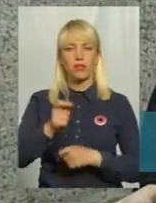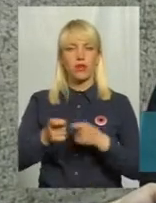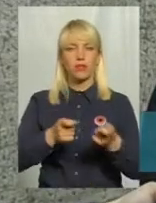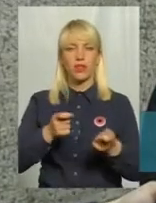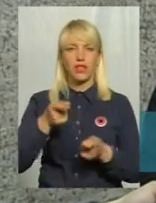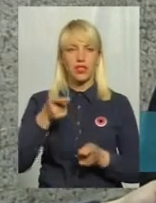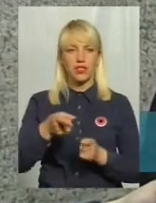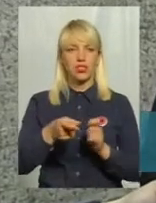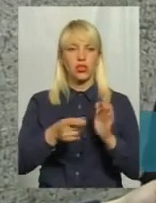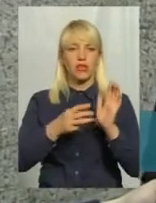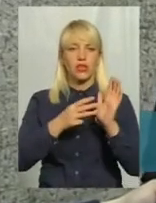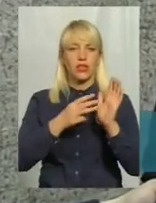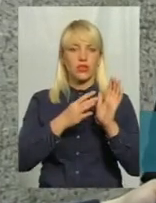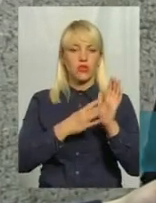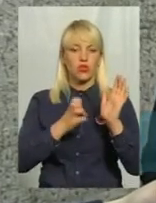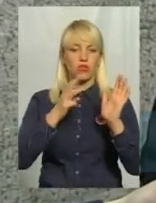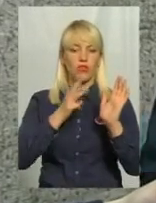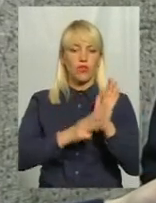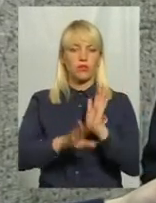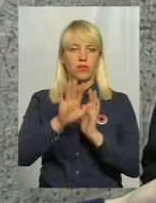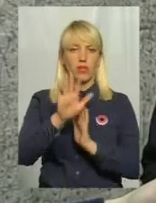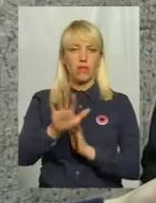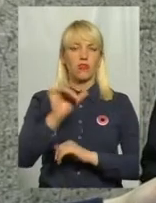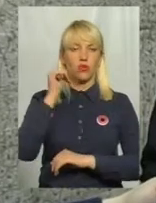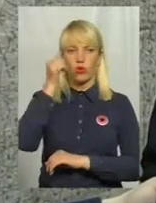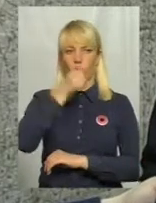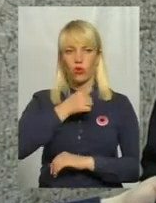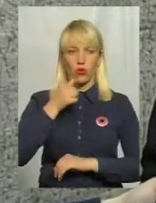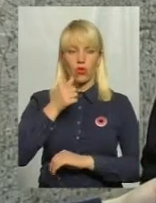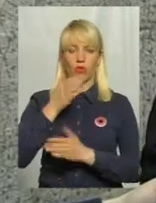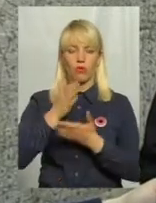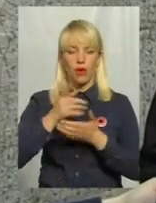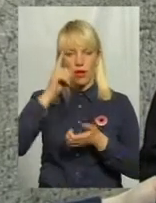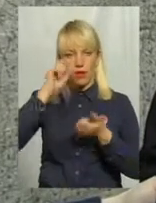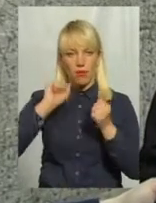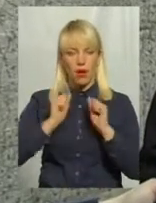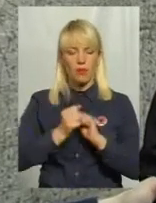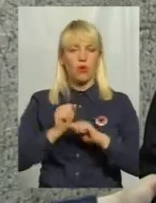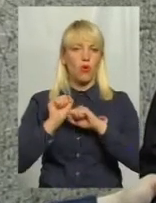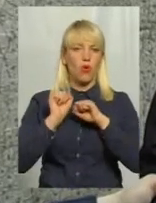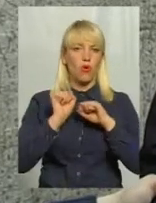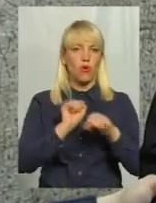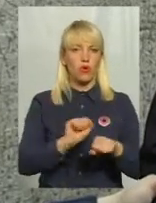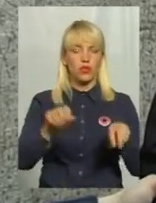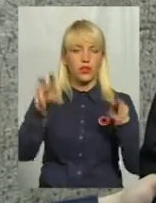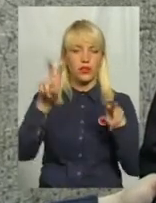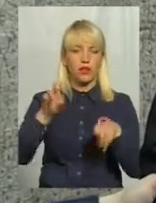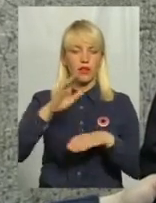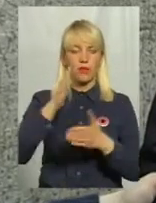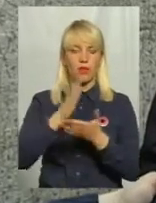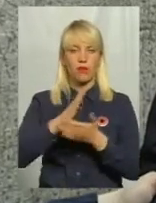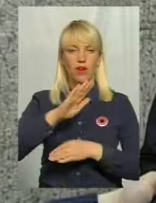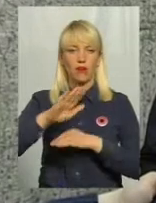Із 1985 року має пам'яткоохоронний статус, перебуває під охороною держави.